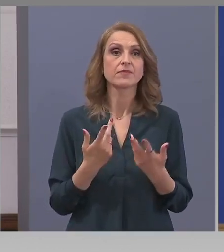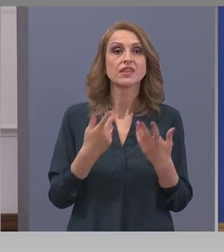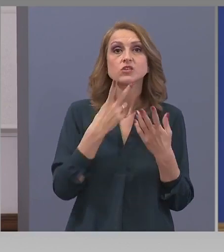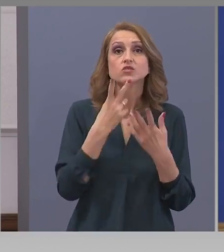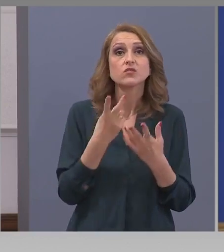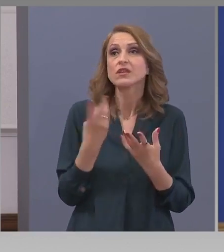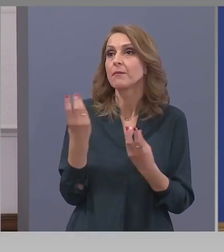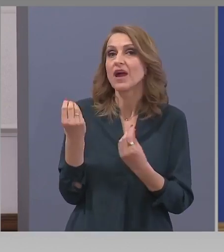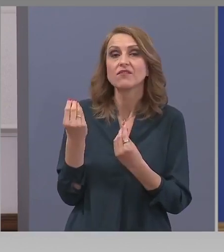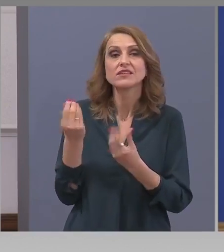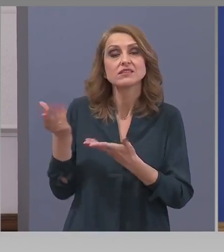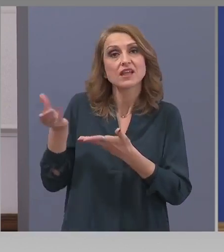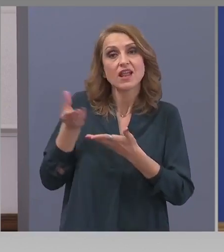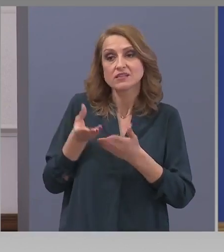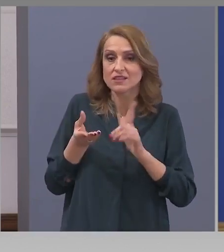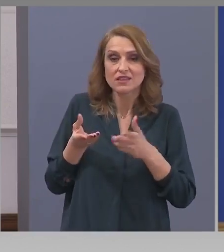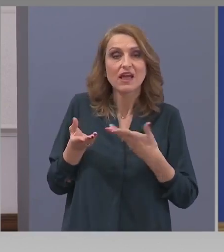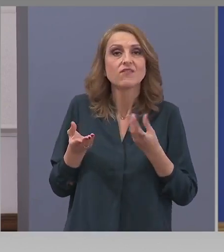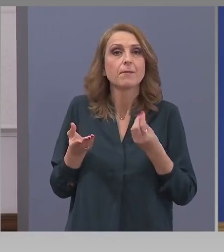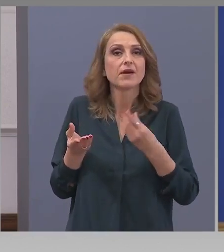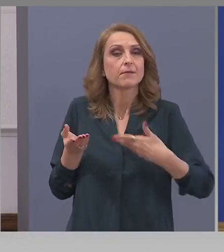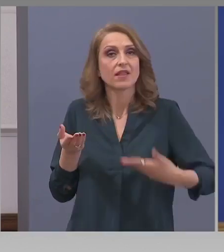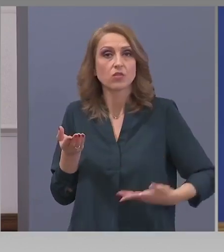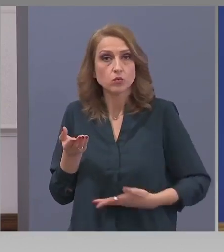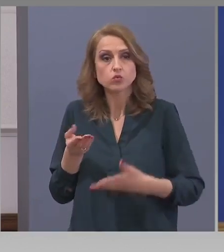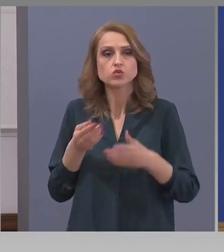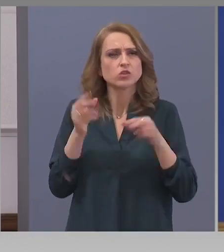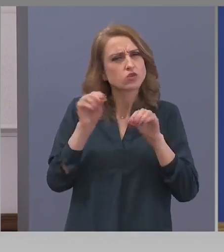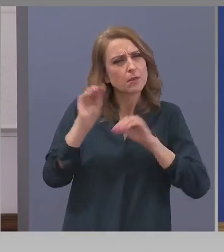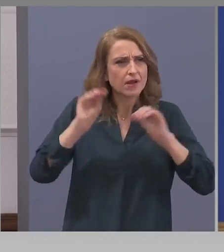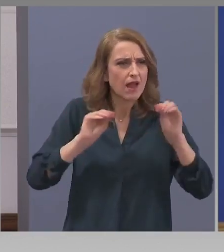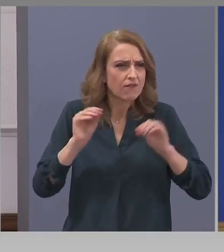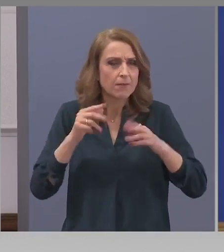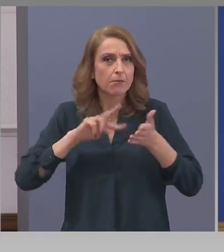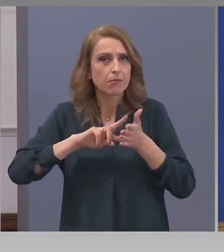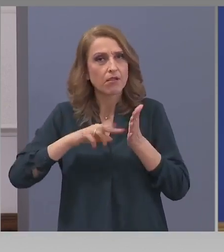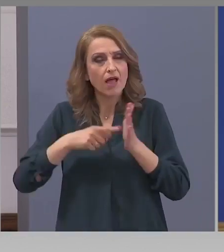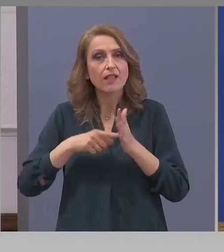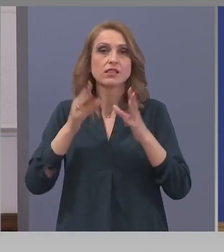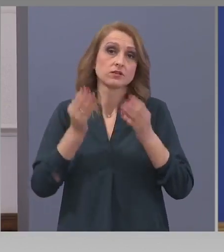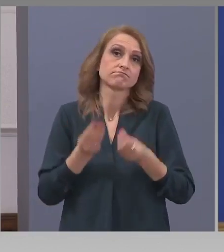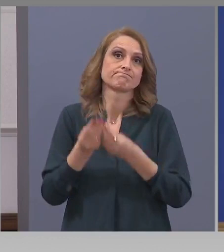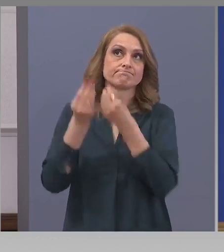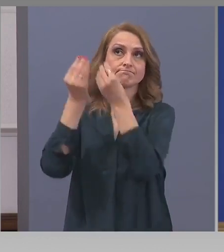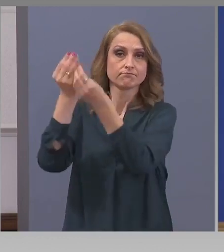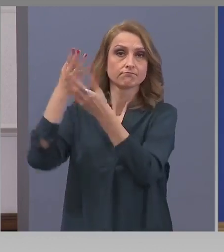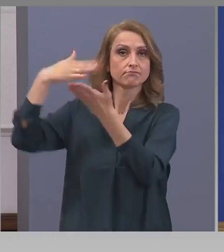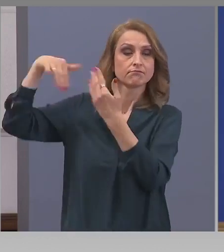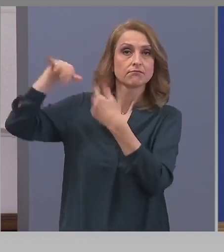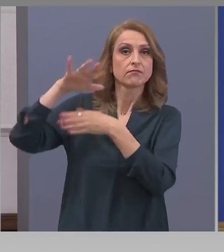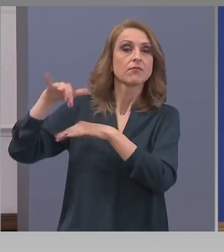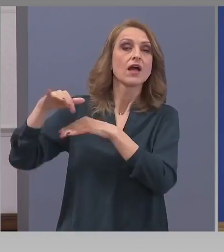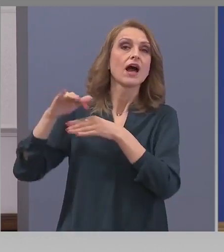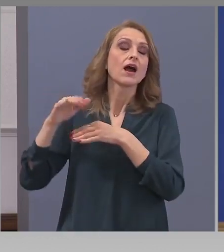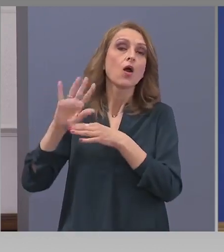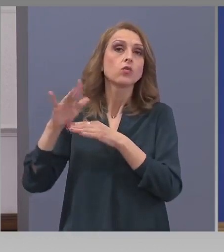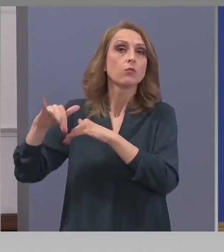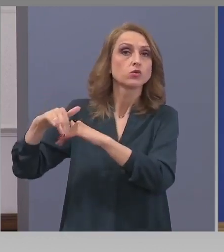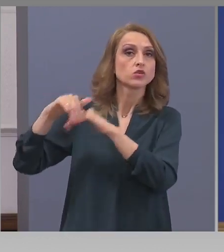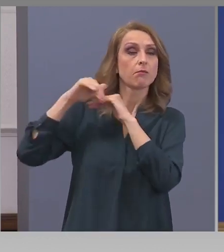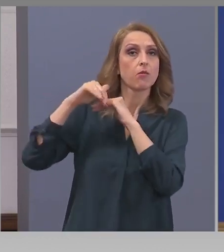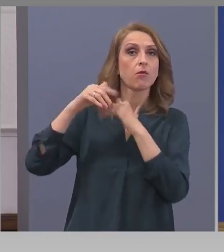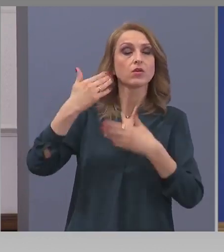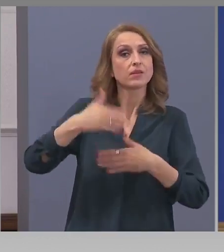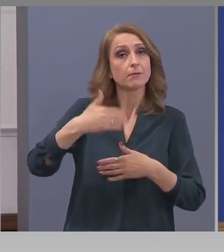средства са необходими, това ще бъде отнесено към тези, които могат да помогнат по-нататък.